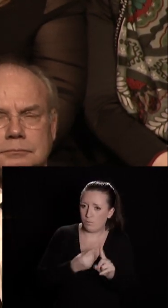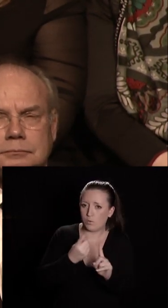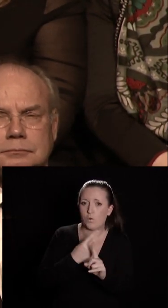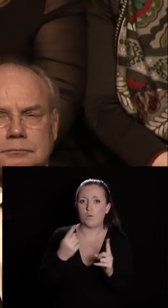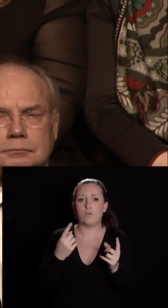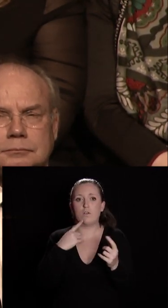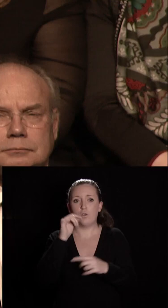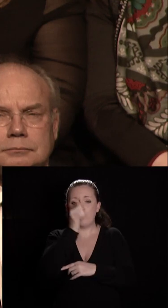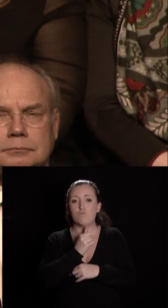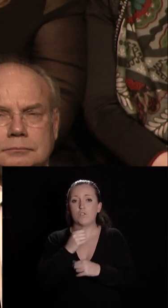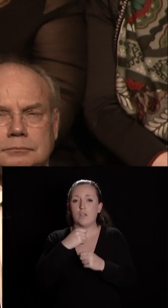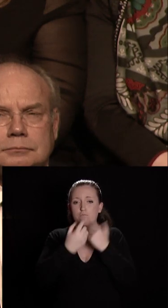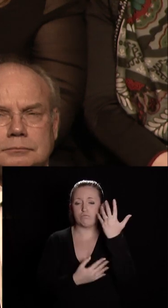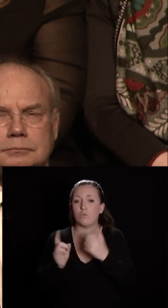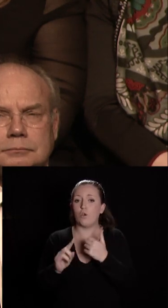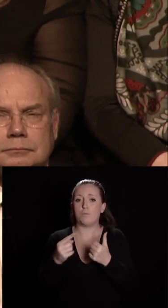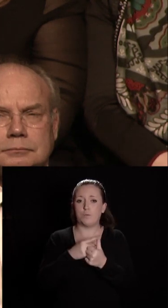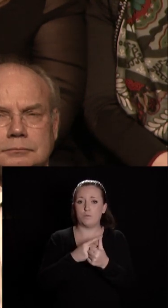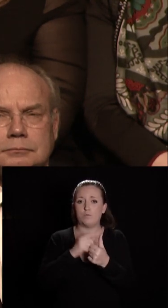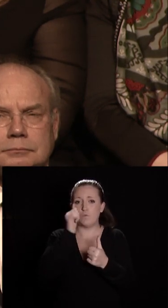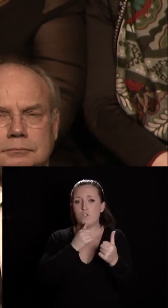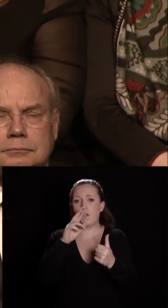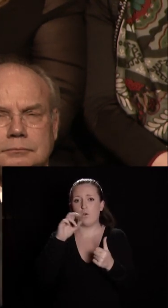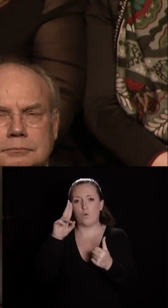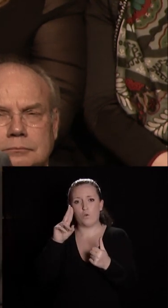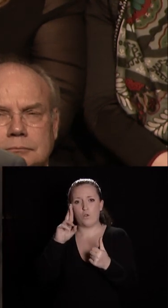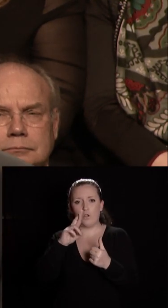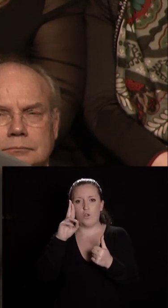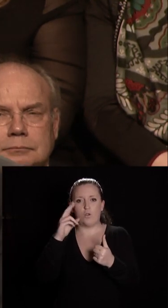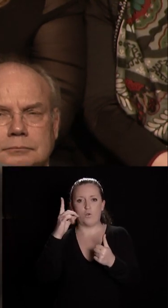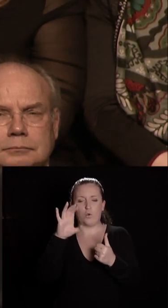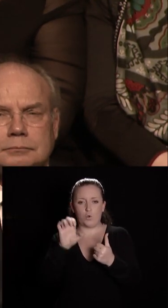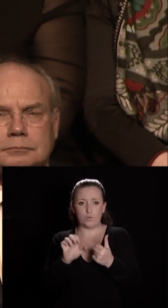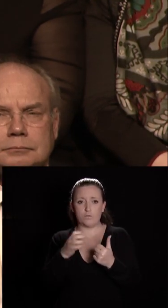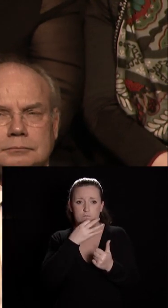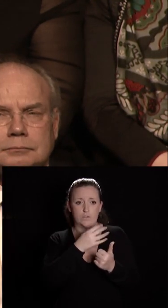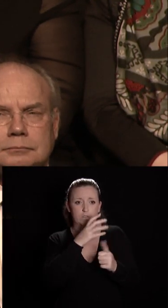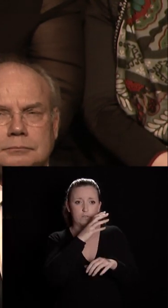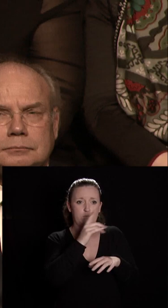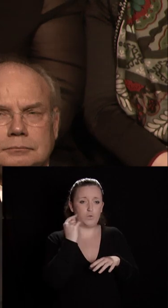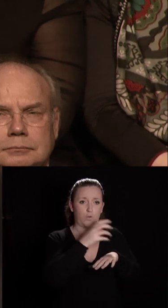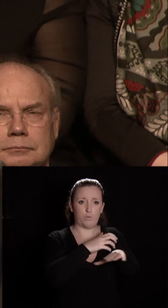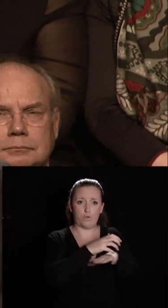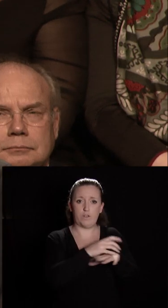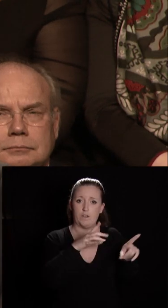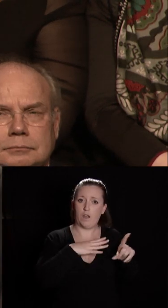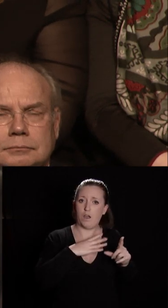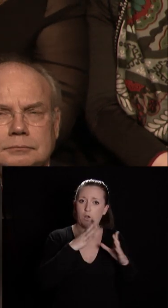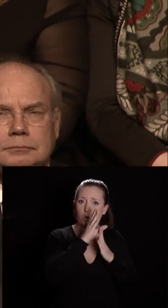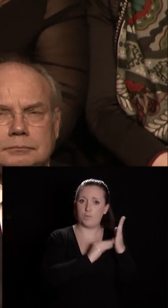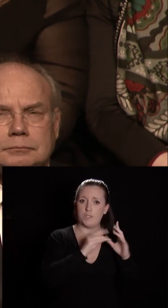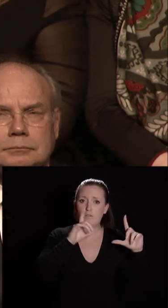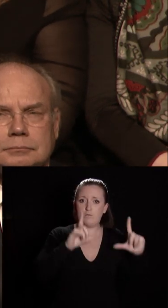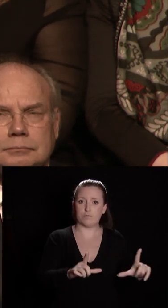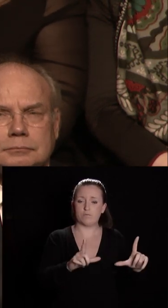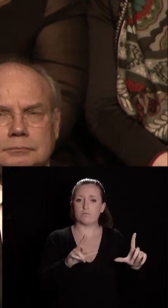tous mais seulement par exemple le musée Rude je le disais tout à l'heure à monsieur le préfet qui abrite une copie de l'oeuvre de François Rude le départ